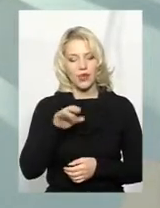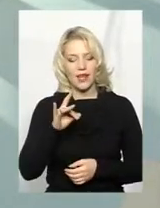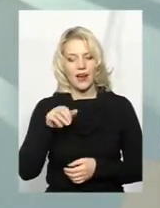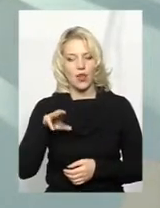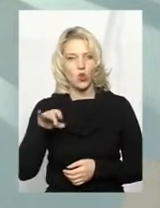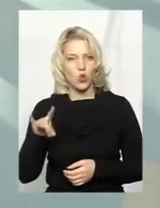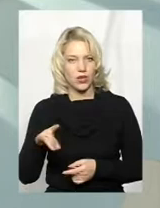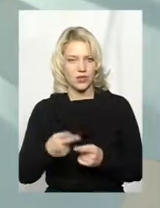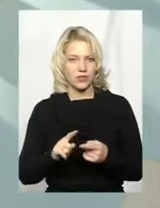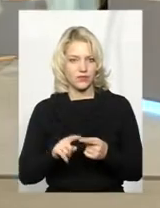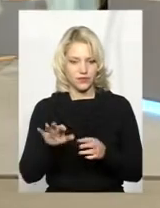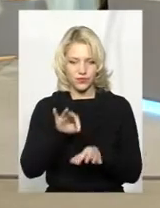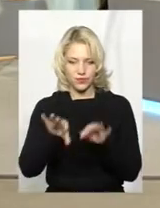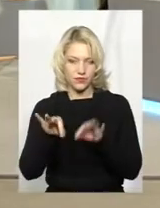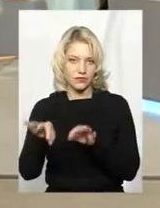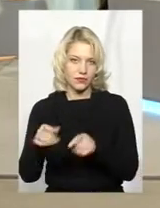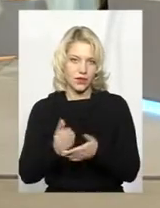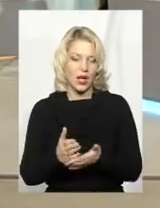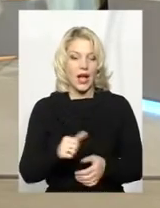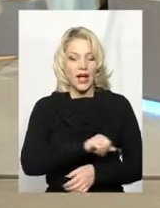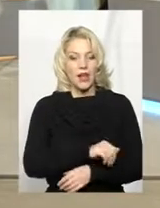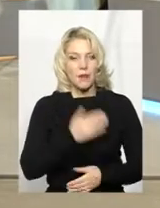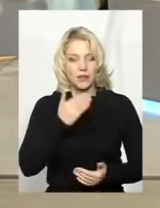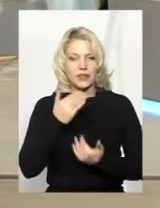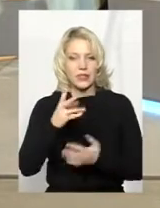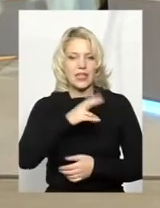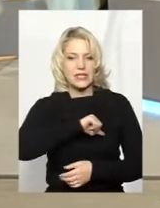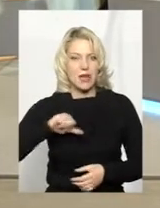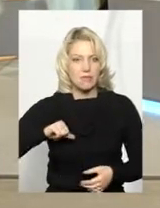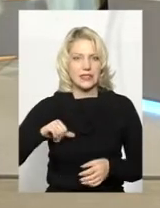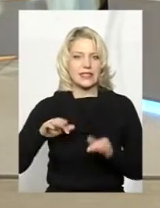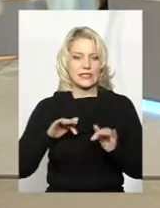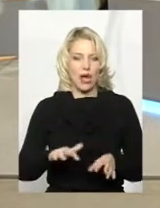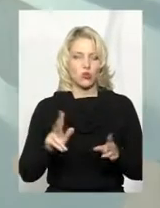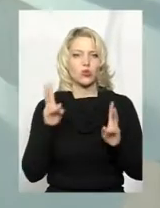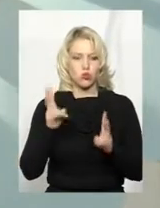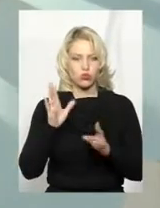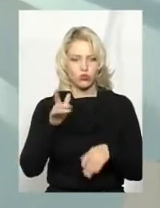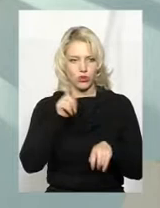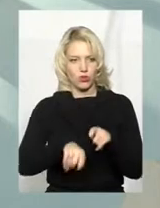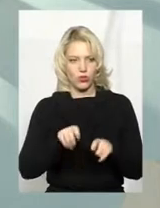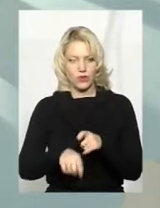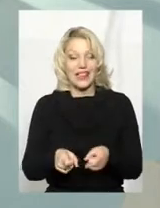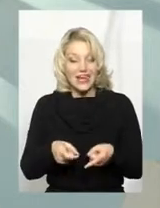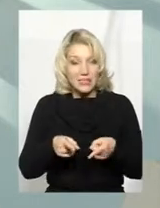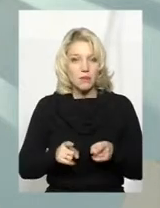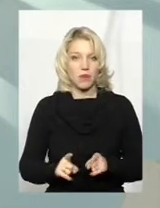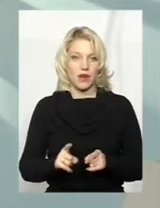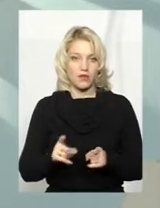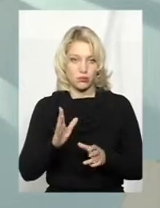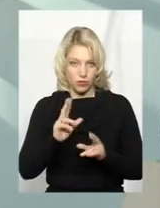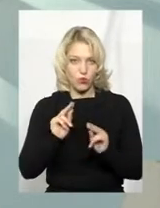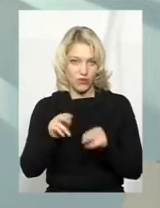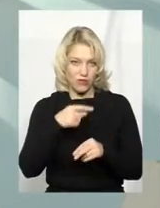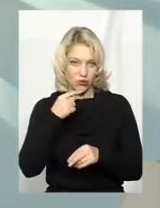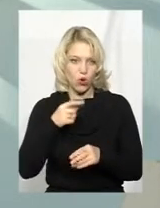зерно істини. А на самих заходах хтось буде здійснювати контроль? Ну, насправді, будемо відвертими,